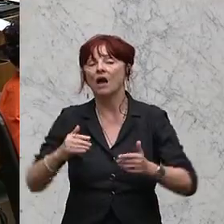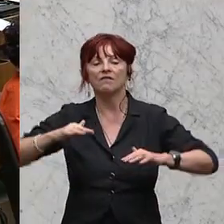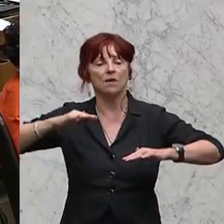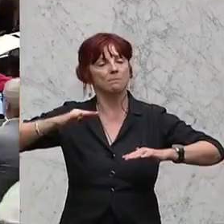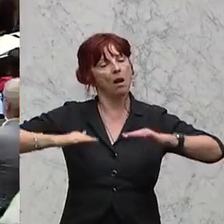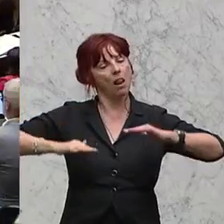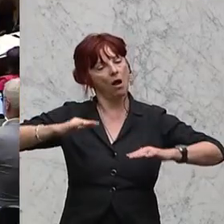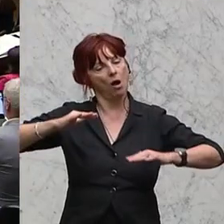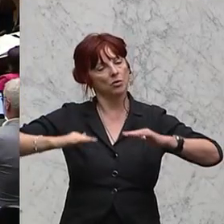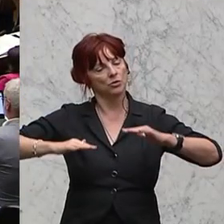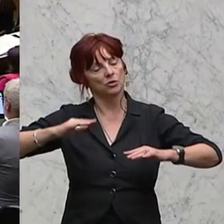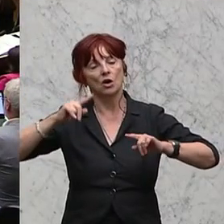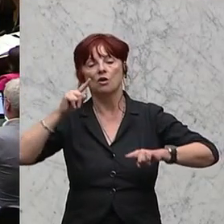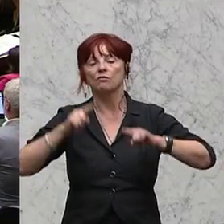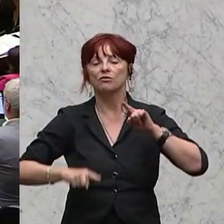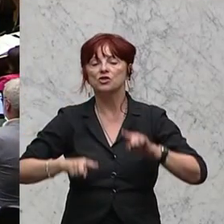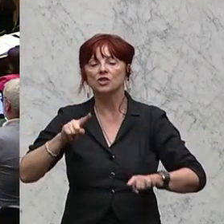zwischen den verschiedensten